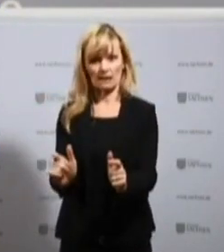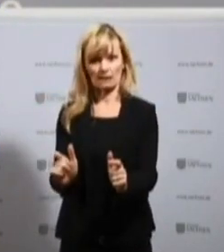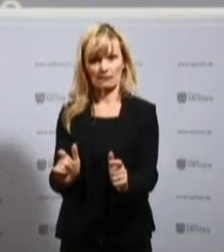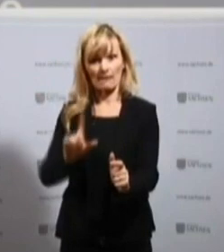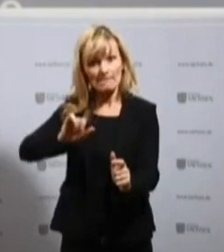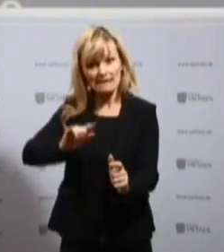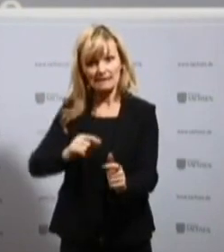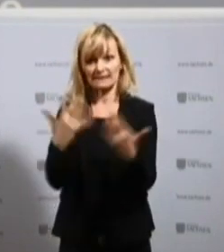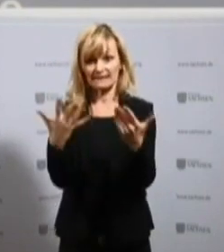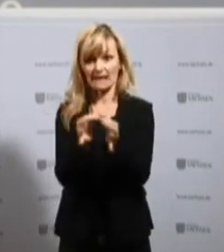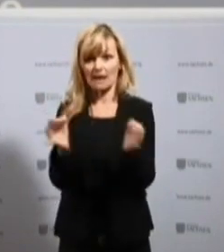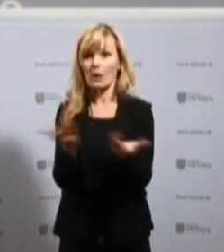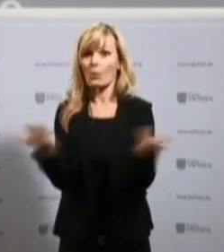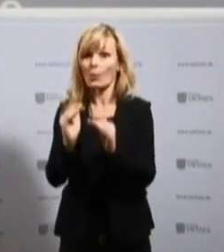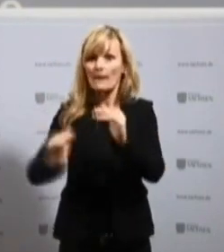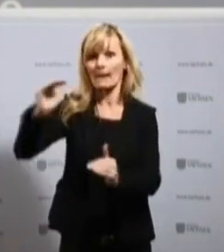Und diese Regeln werden wir durchsetzen.